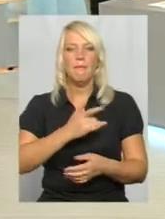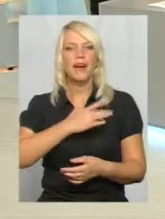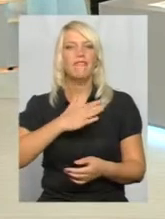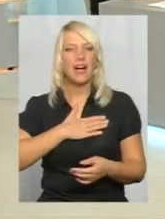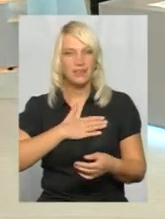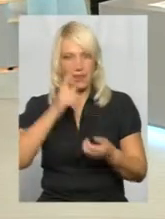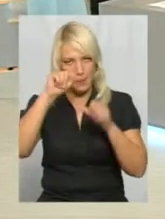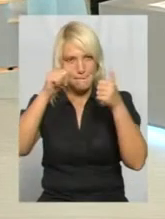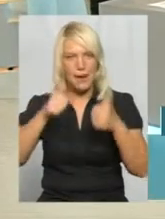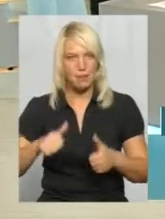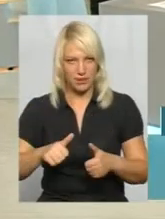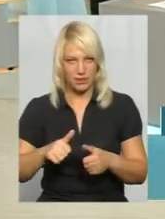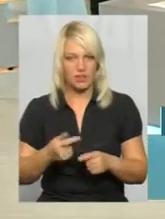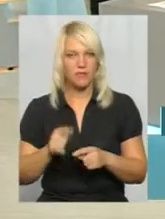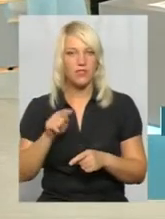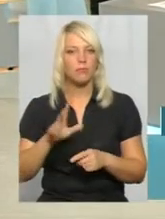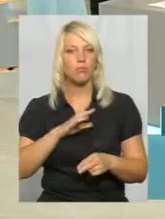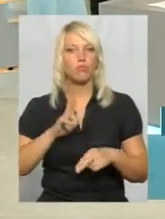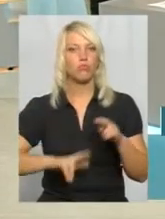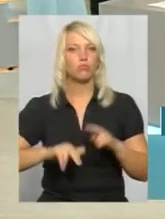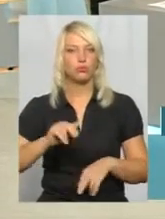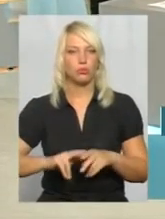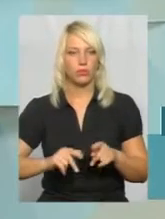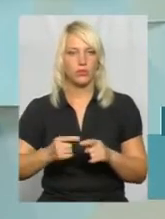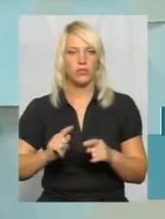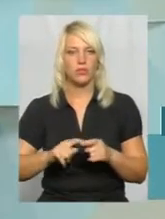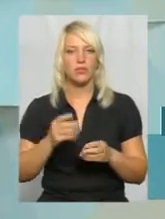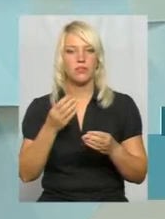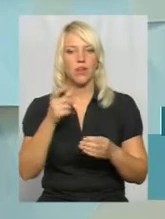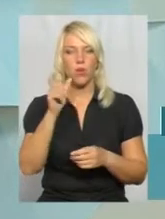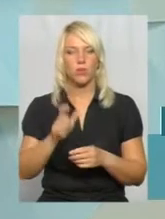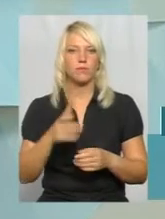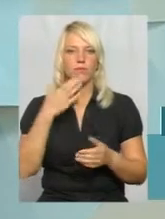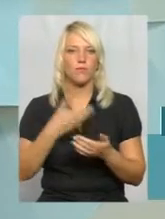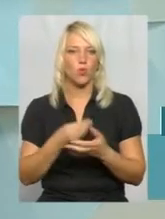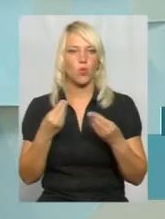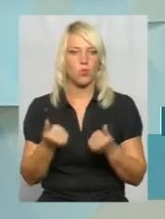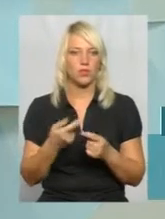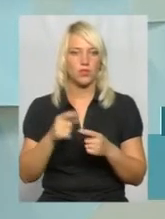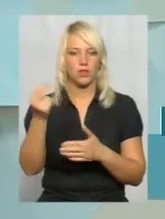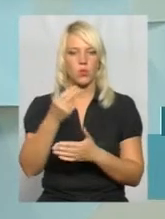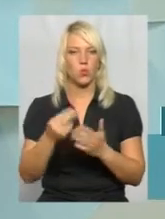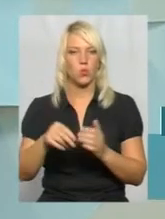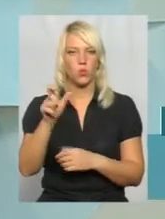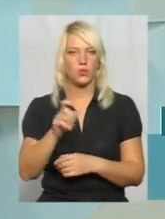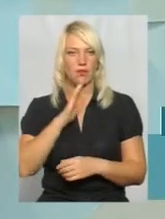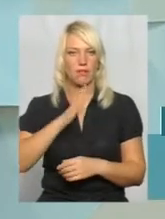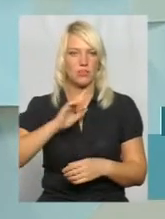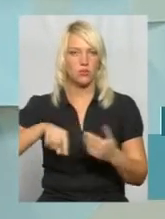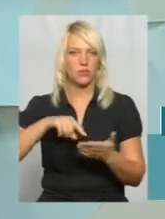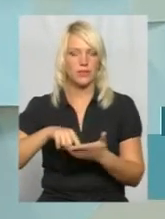Він був побудований однією людиною за свої кошти. Це був художник, відомий в нашому місті.